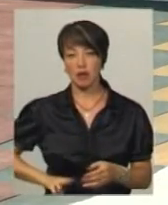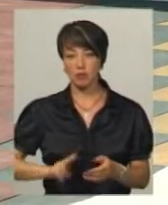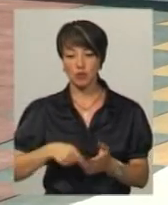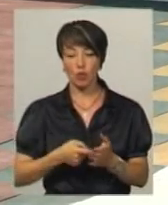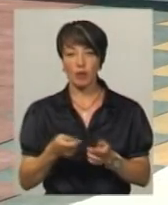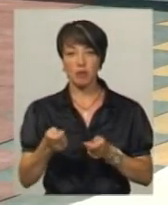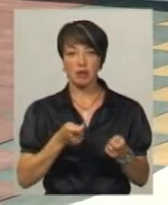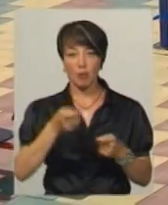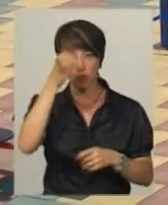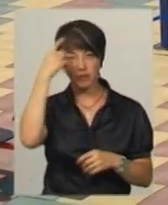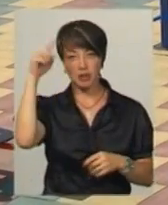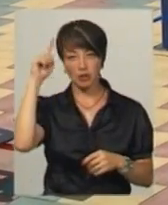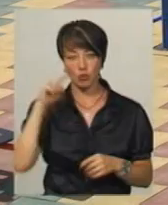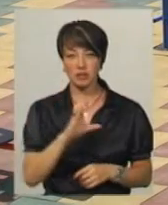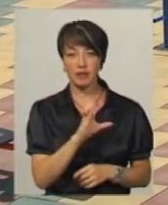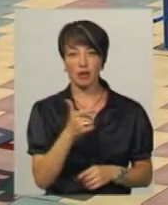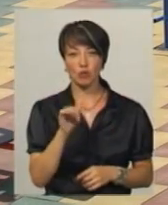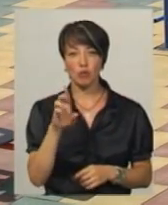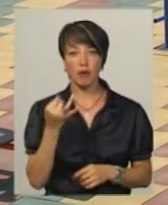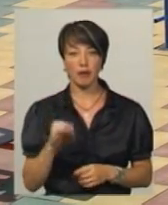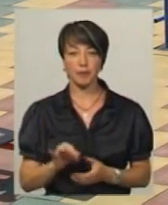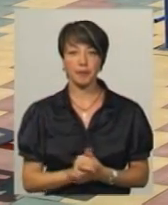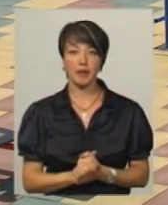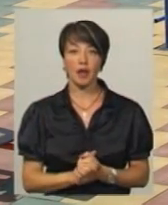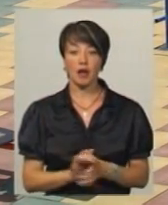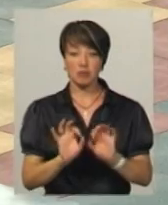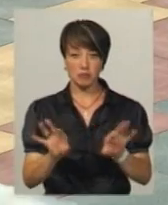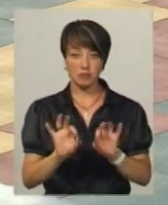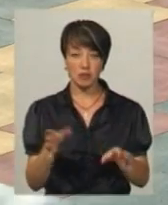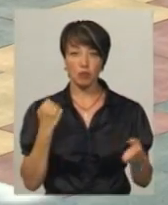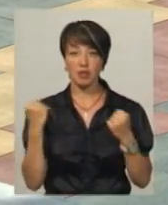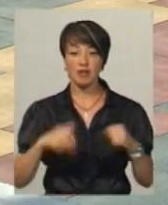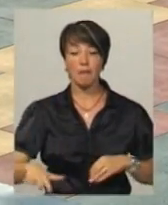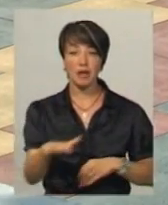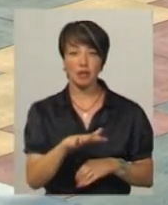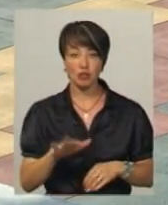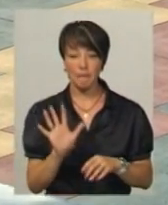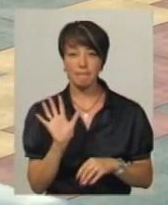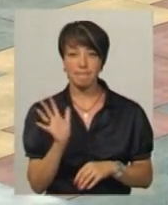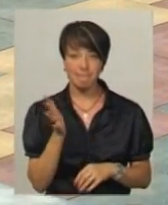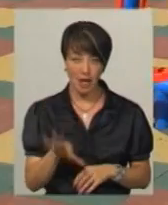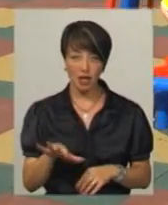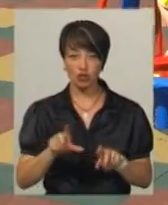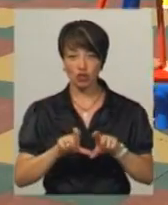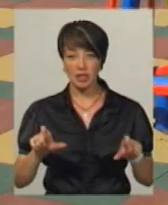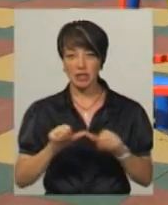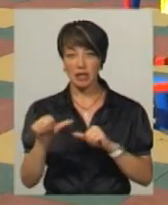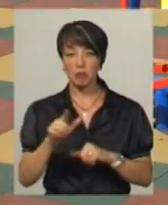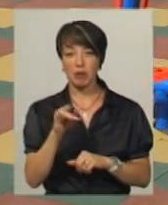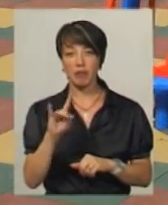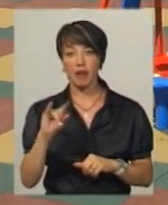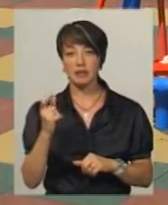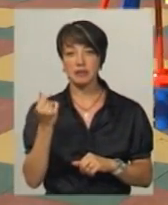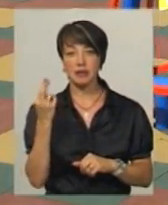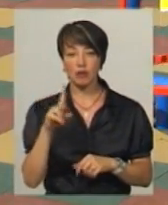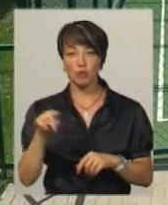міського департаменту освіти та науки Світлана Губай. За її словами, спортивні майданчики п'яти шкіл, крім гімназії номер два, планують